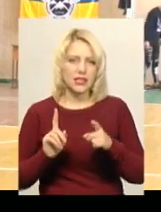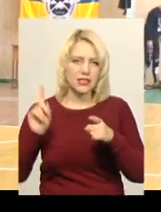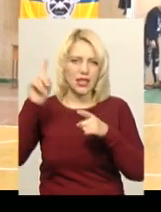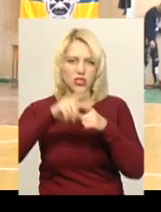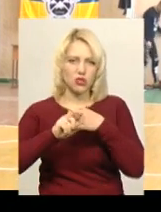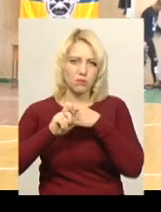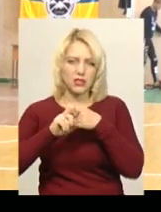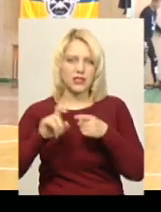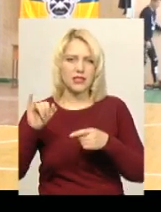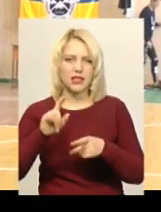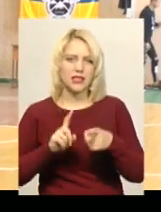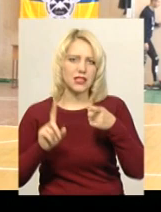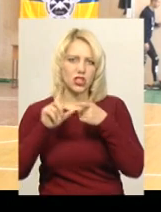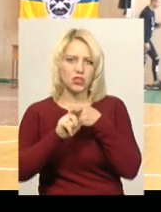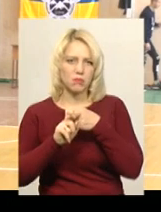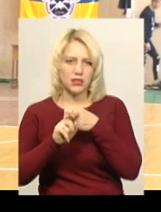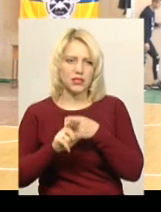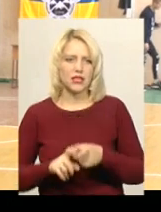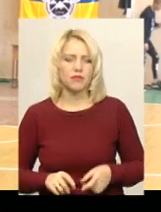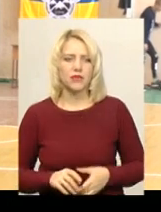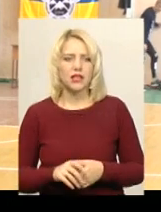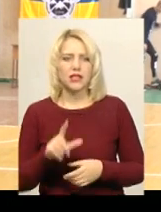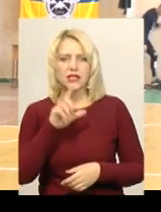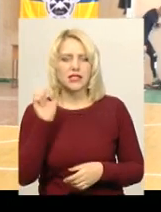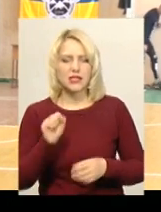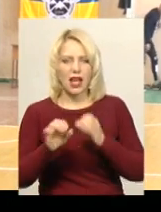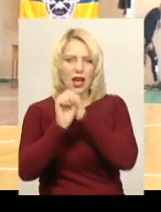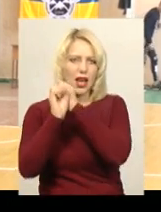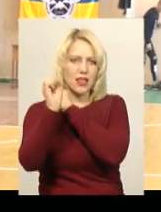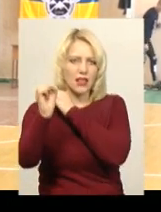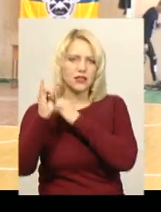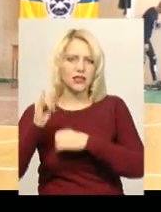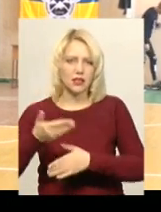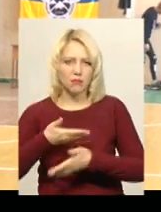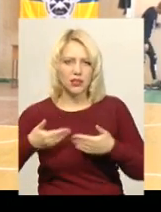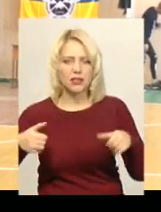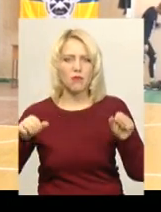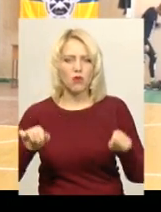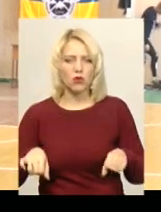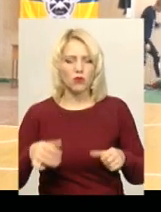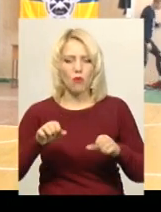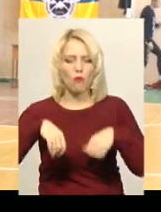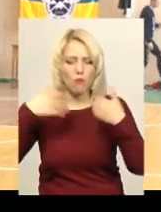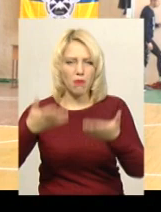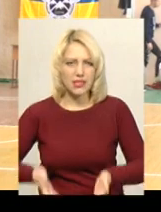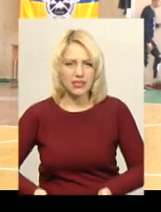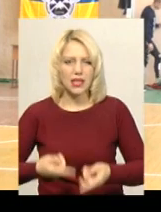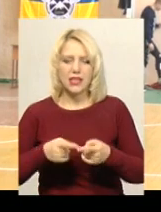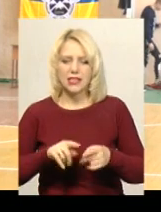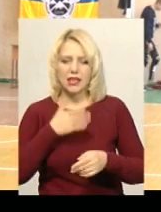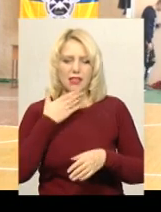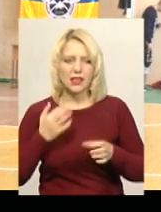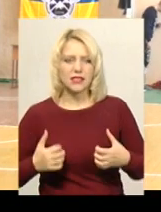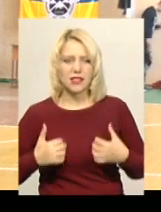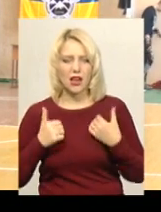не зачепитися за канат, і ми можемо впасти. Це не страшно,